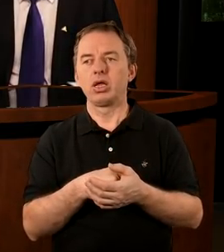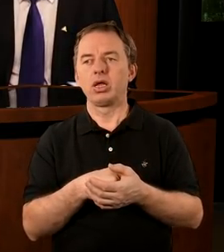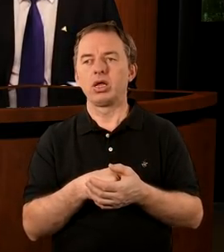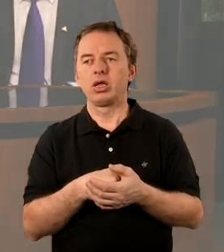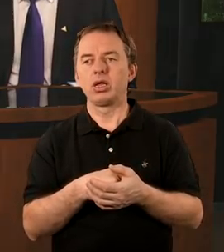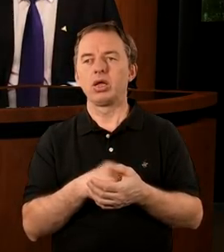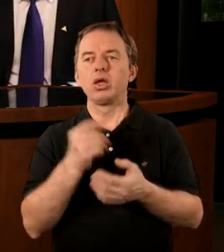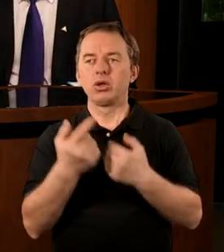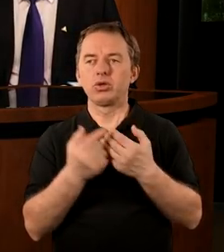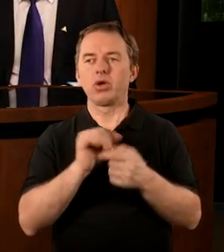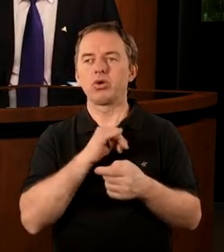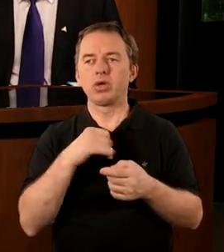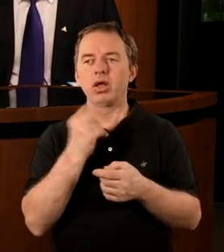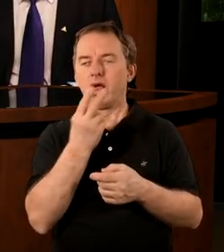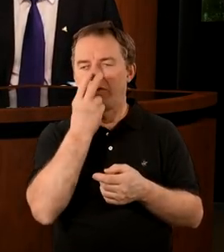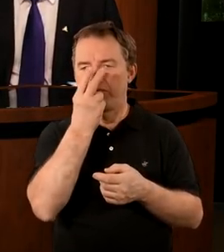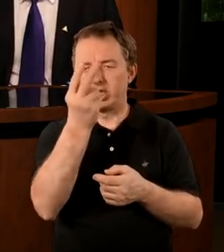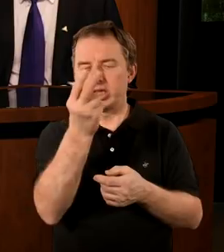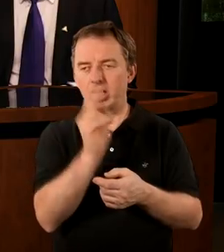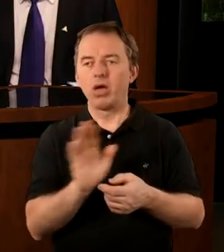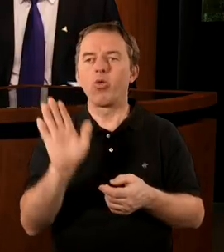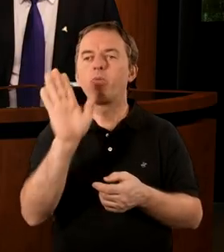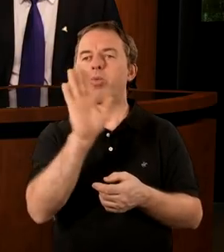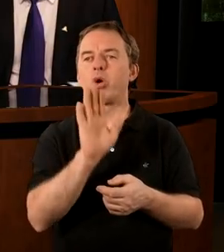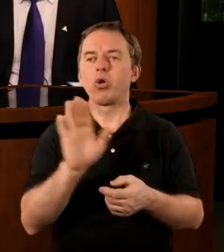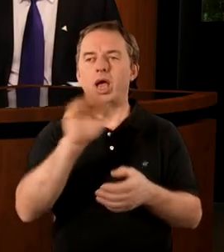i tyczą się wizji Boga.